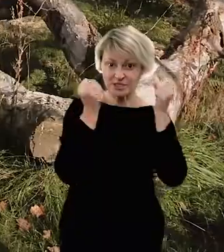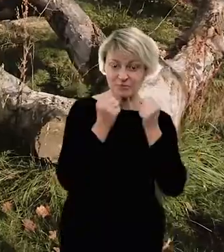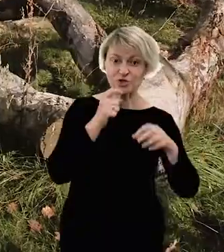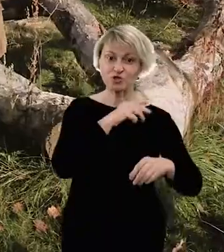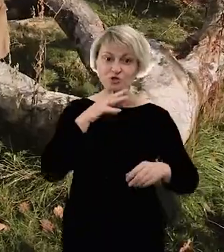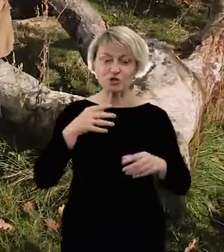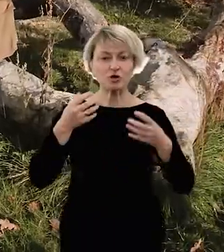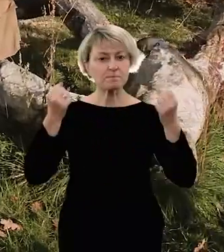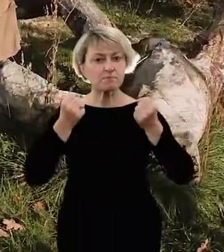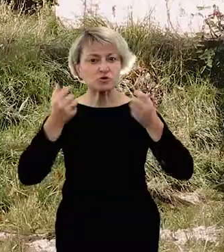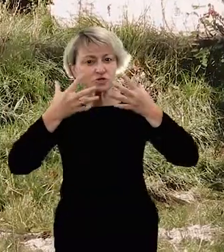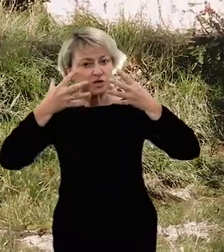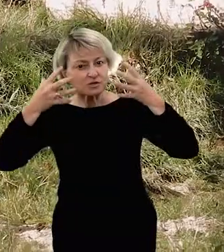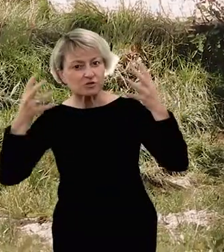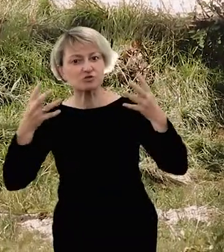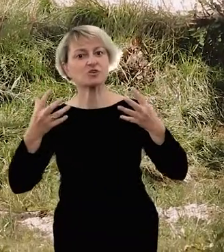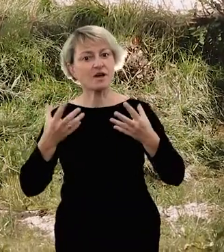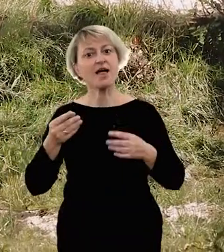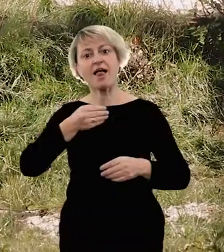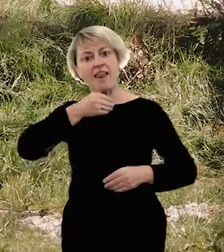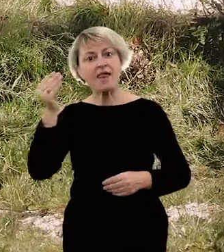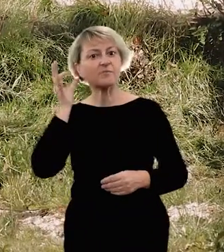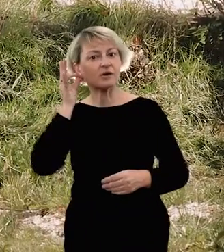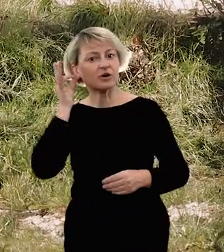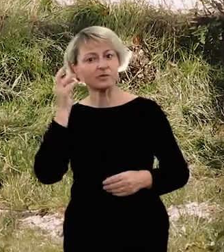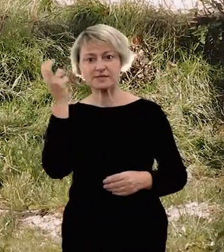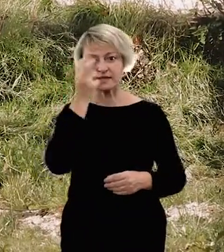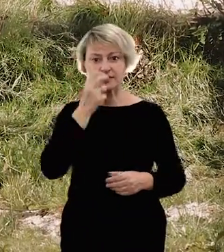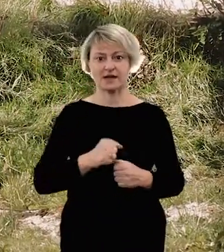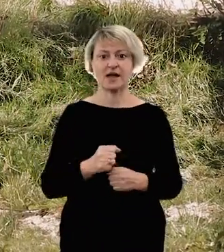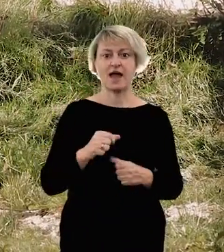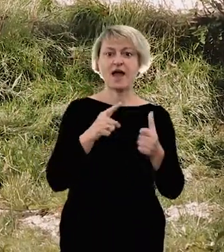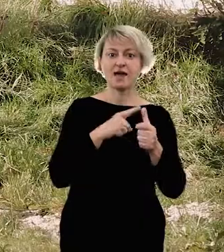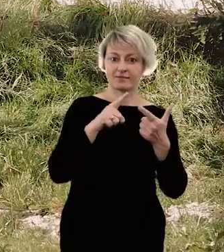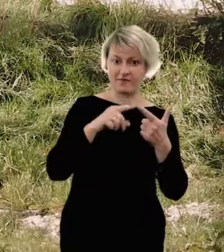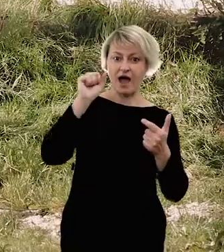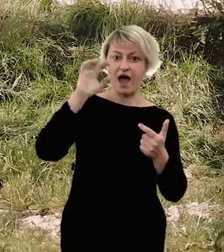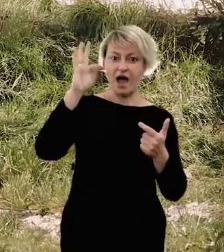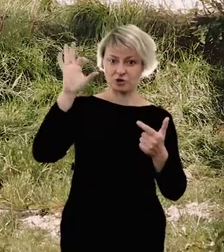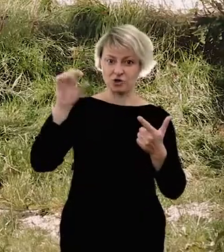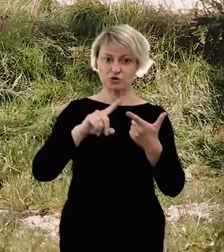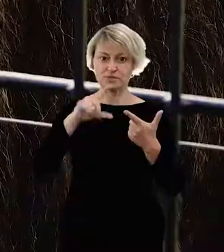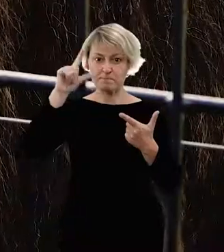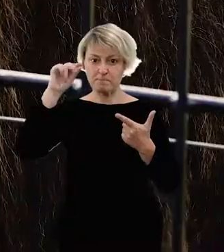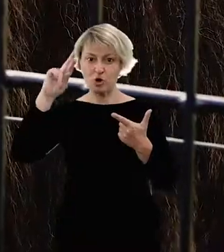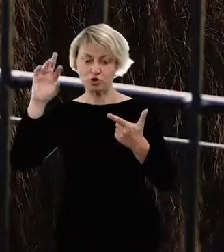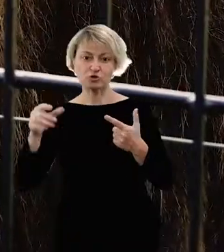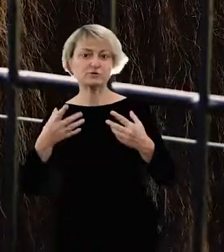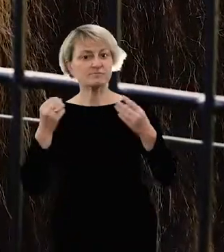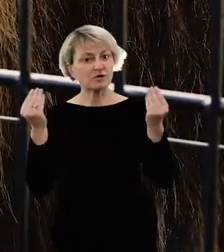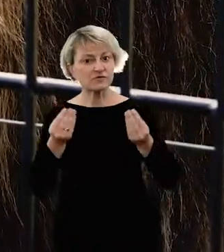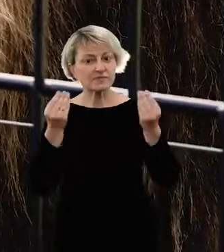powodzenie jest większe. Atos i Portos mają bardzo dorodne i zadbane grzywy. Można powiedzieć, że są lwimi